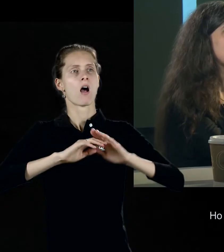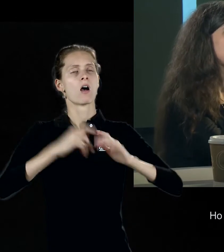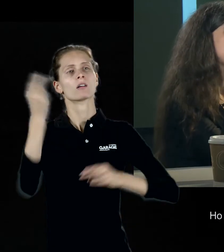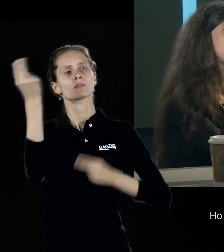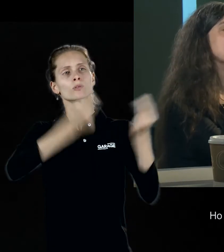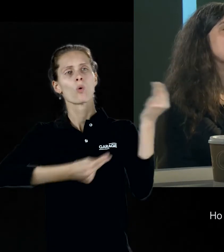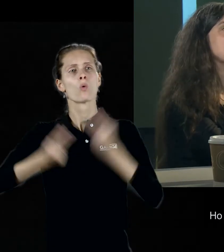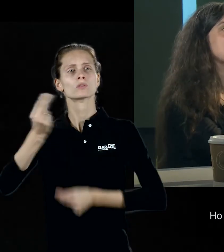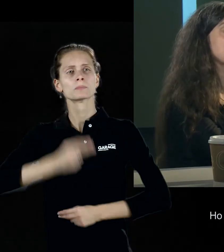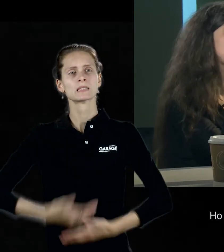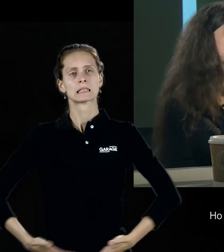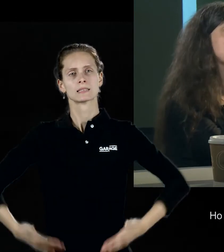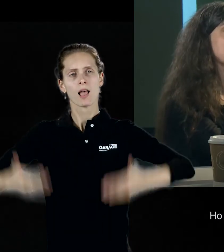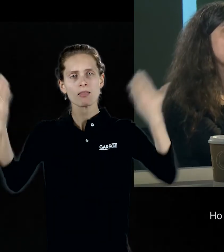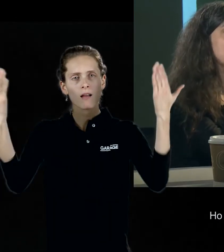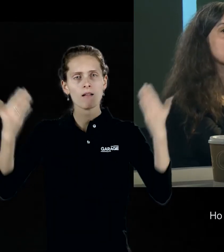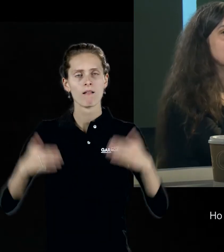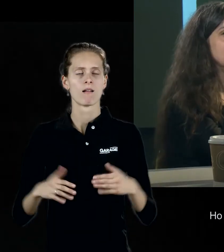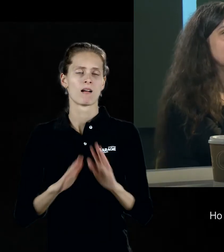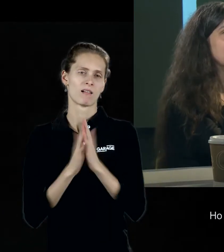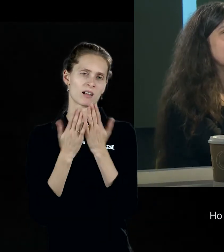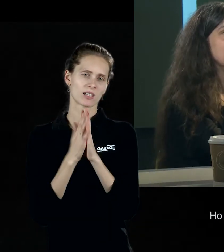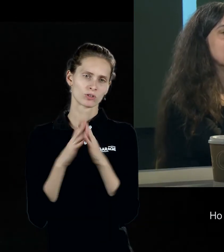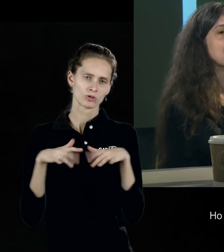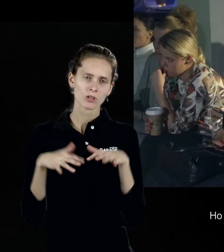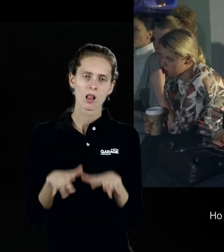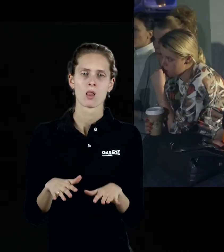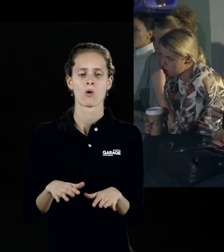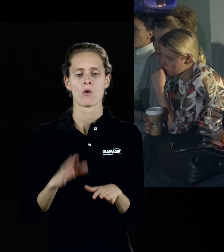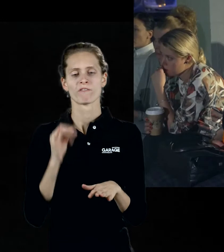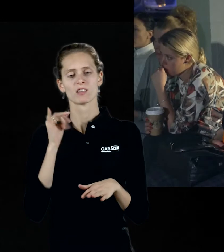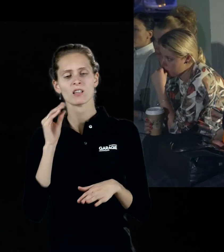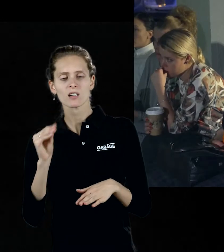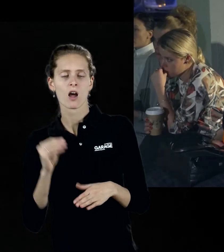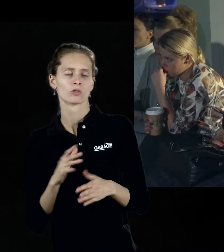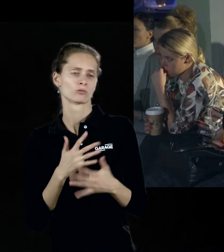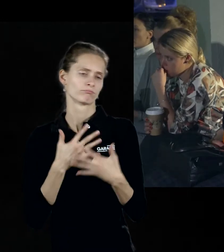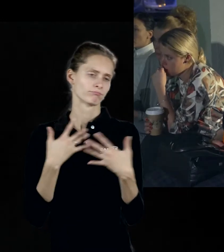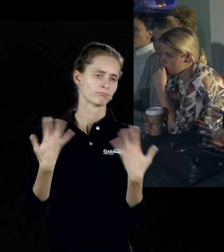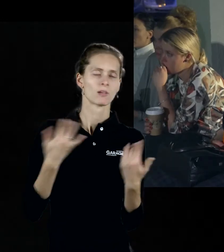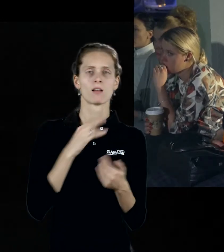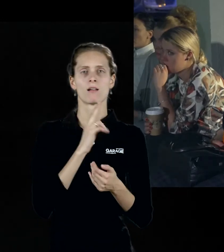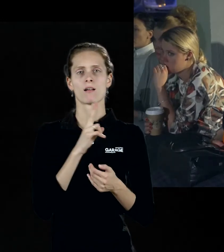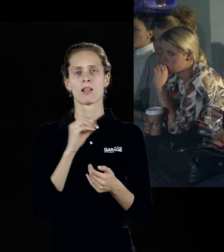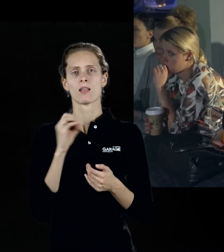книжного дела, витражей. Клей изначально вел, например,